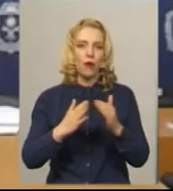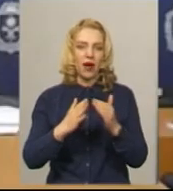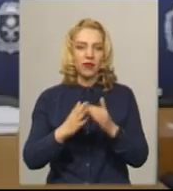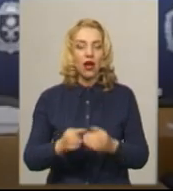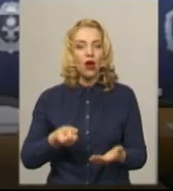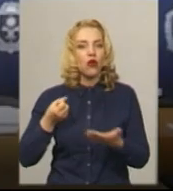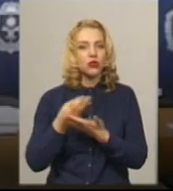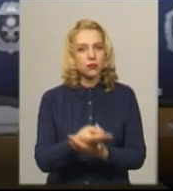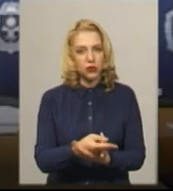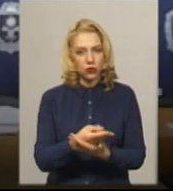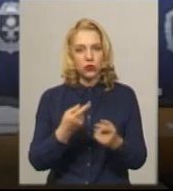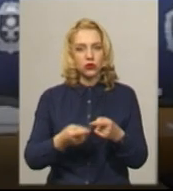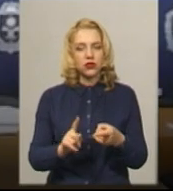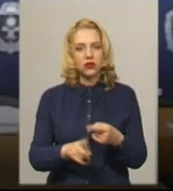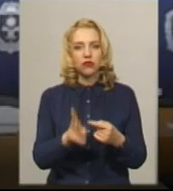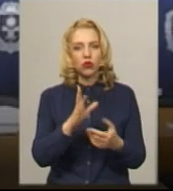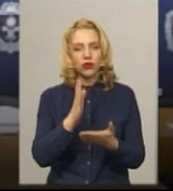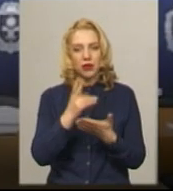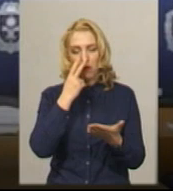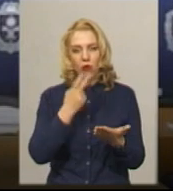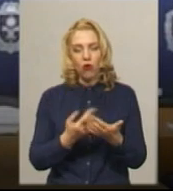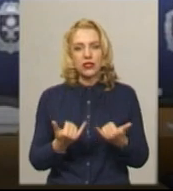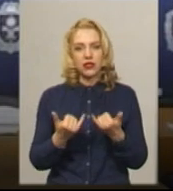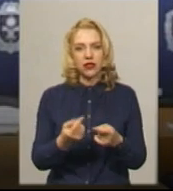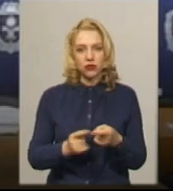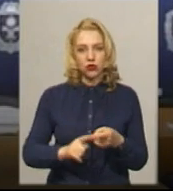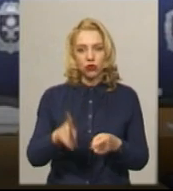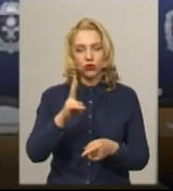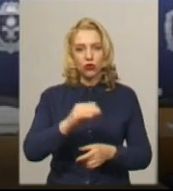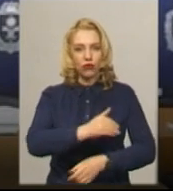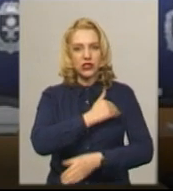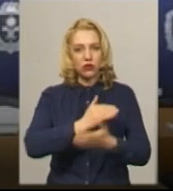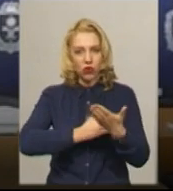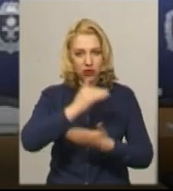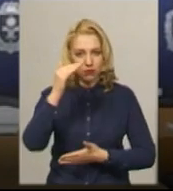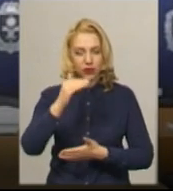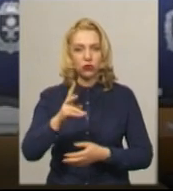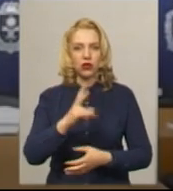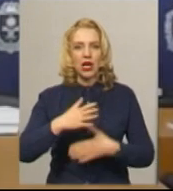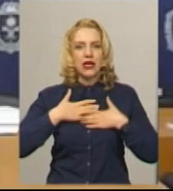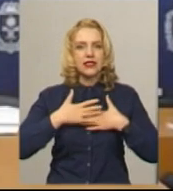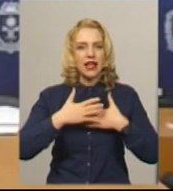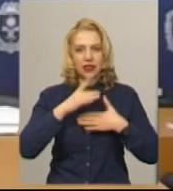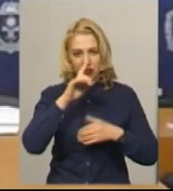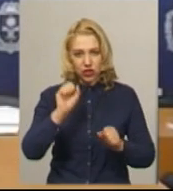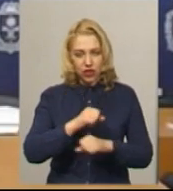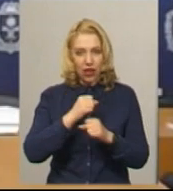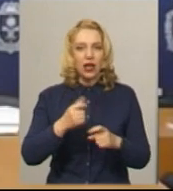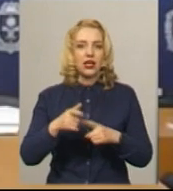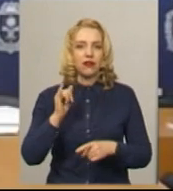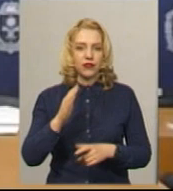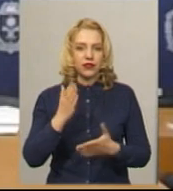Коспіталізуються ті, в кого є покази для цього, а саме особи, у яких є висока температура, яких є задишка, тобто стан